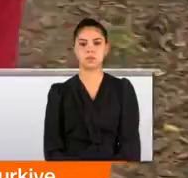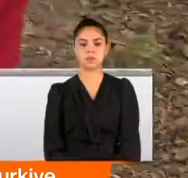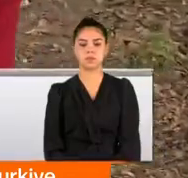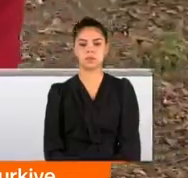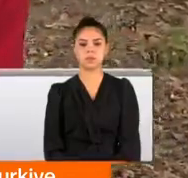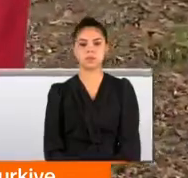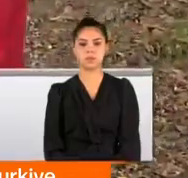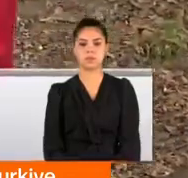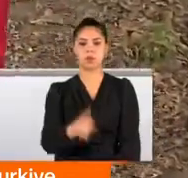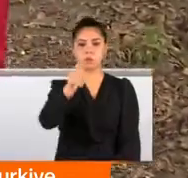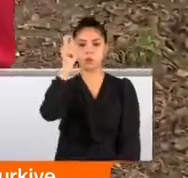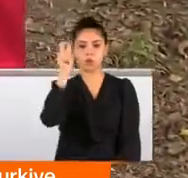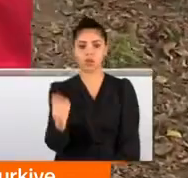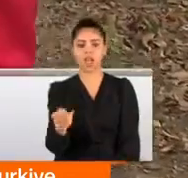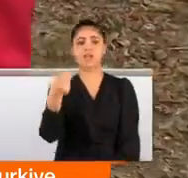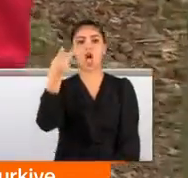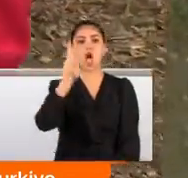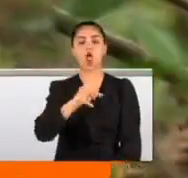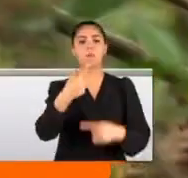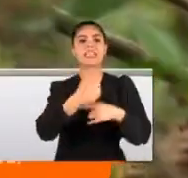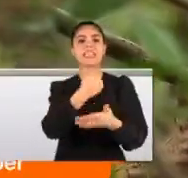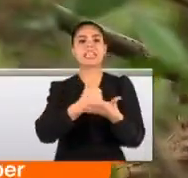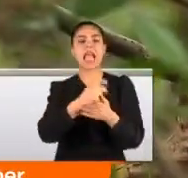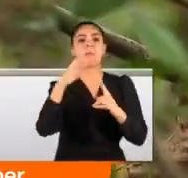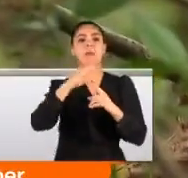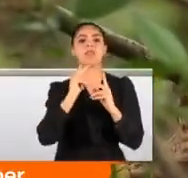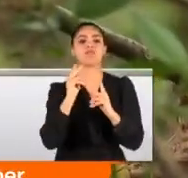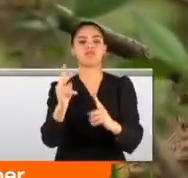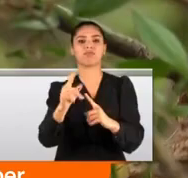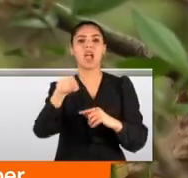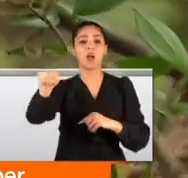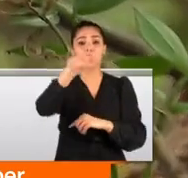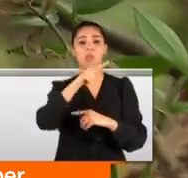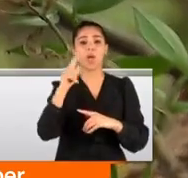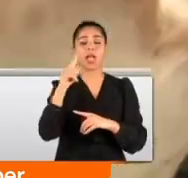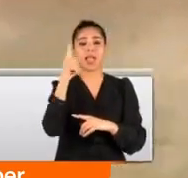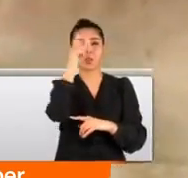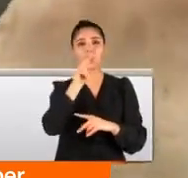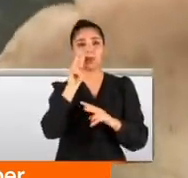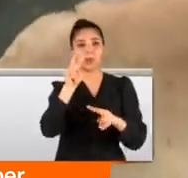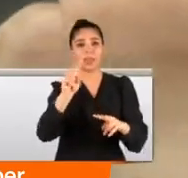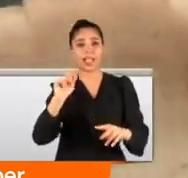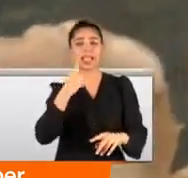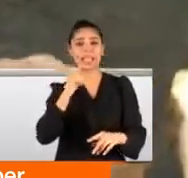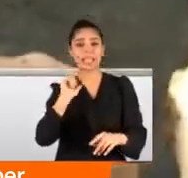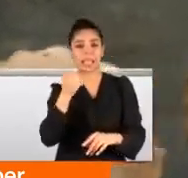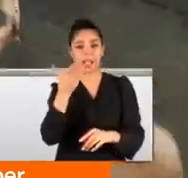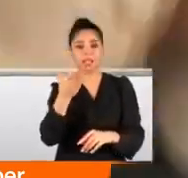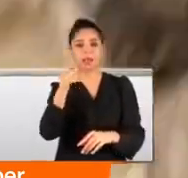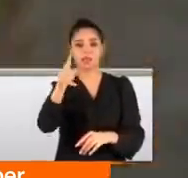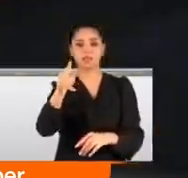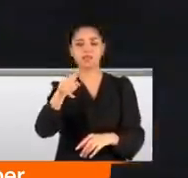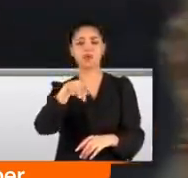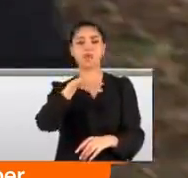Bu hakiki bir öldürücü mantar türüdür. Görüntüsü cezbedici ama öldürücü. Bu mantara saçak mantarı derler,